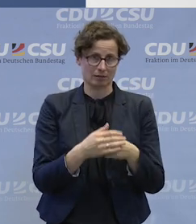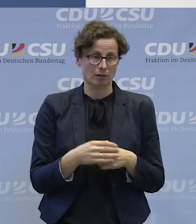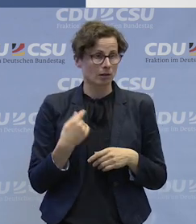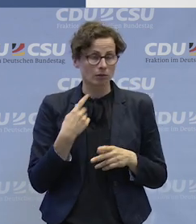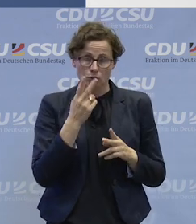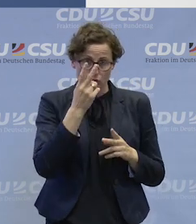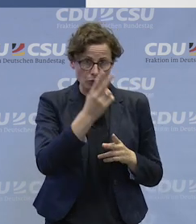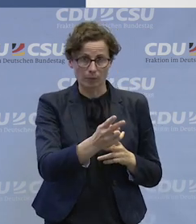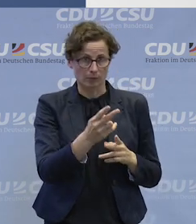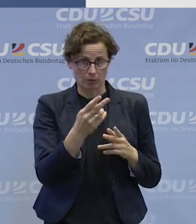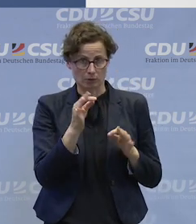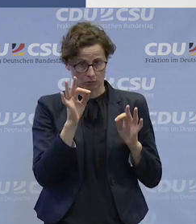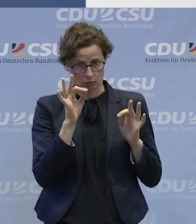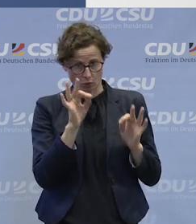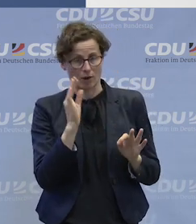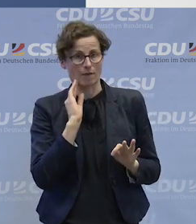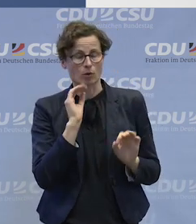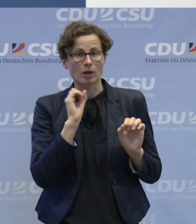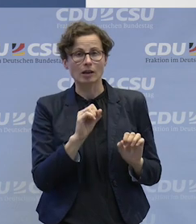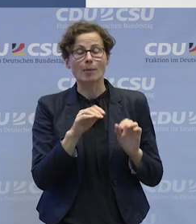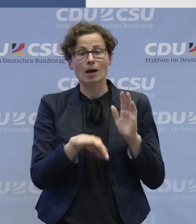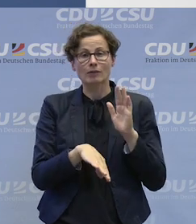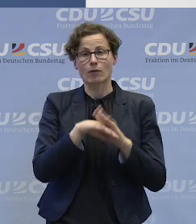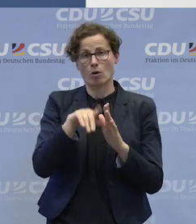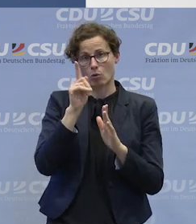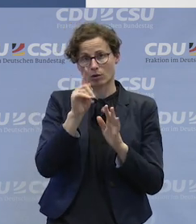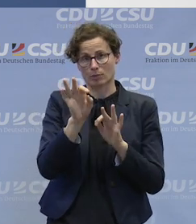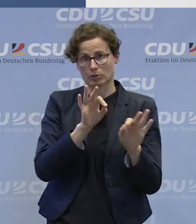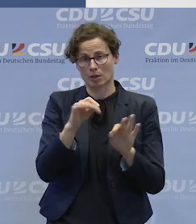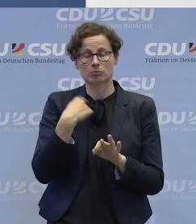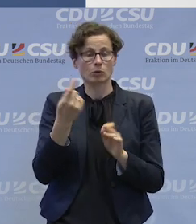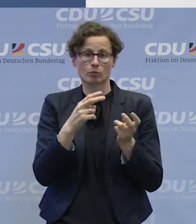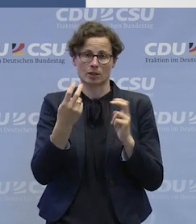bei Ihnen. Wir haben es aber noch nicht vollumfänglich umgesetzt bei uns.